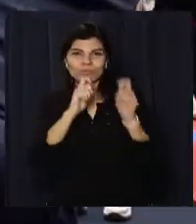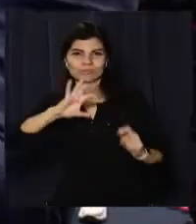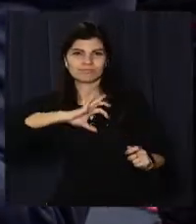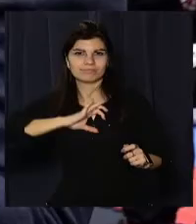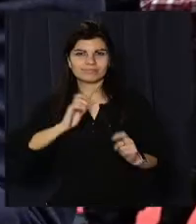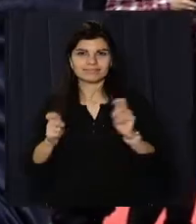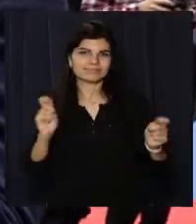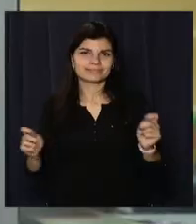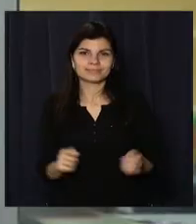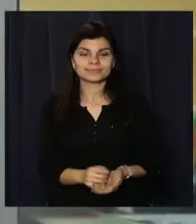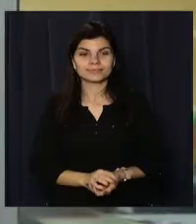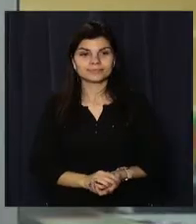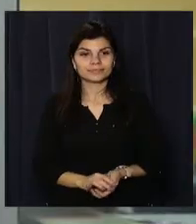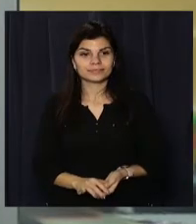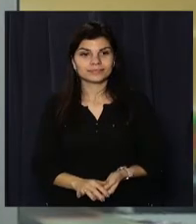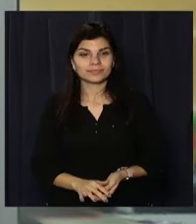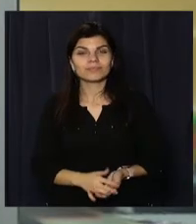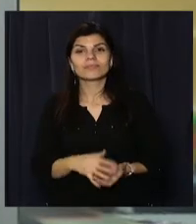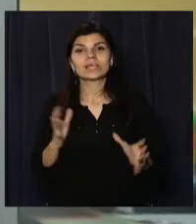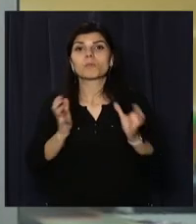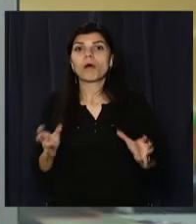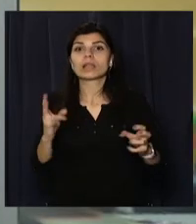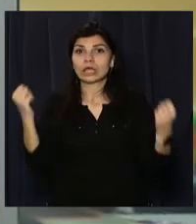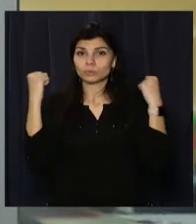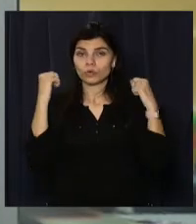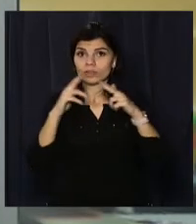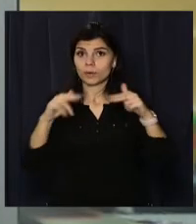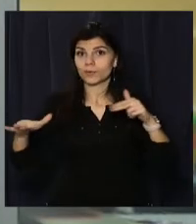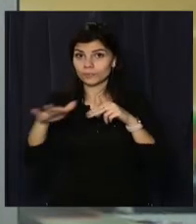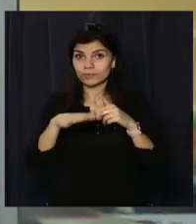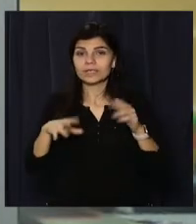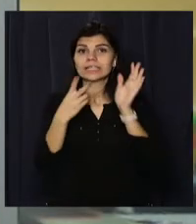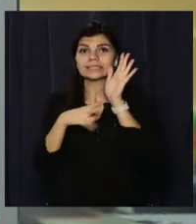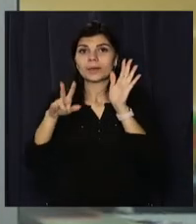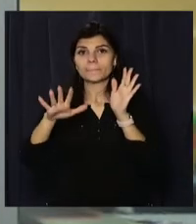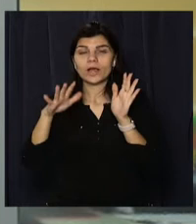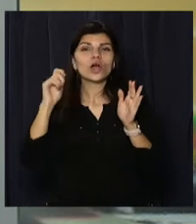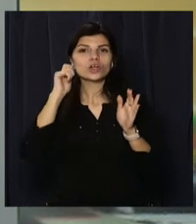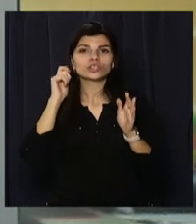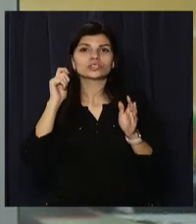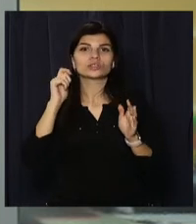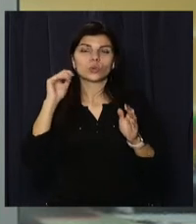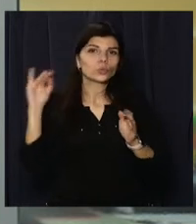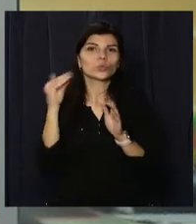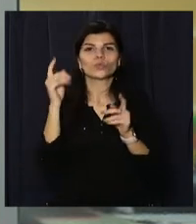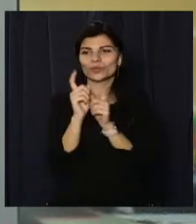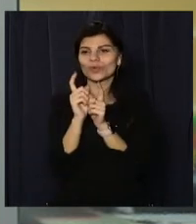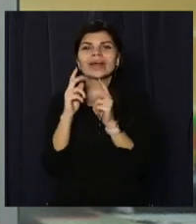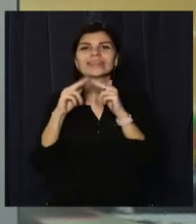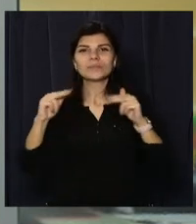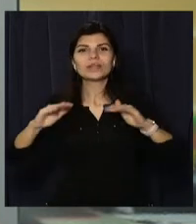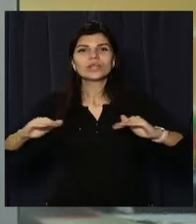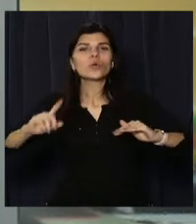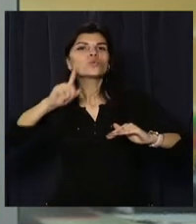«Відкритий». Багато нас спортсменів Дніпропетровщина. 75-річний ювілей відзначила Дніпровська